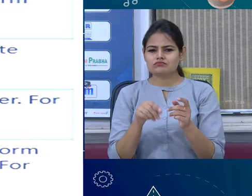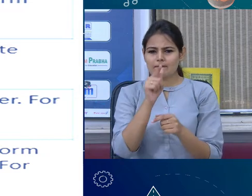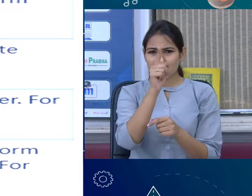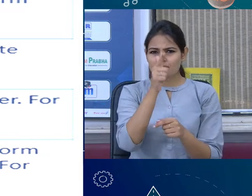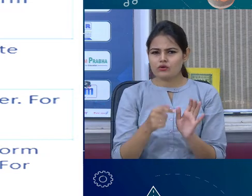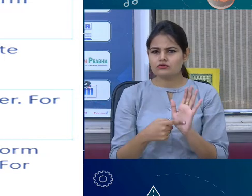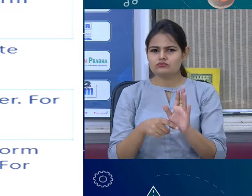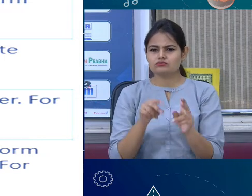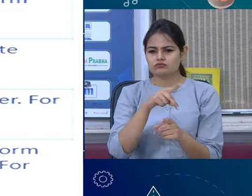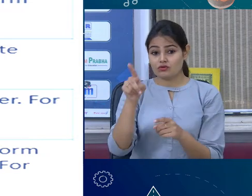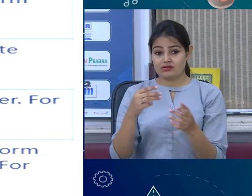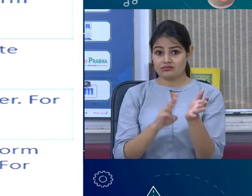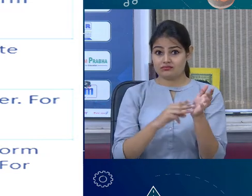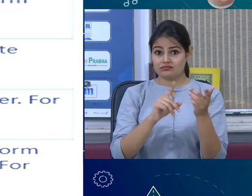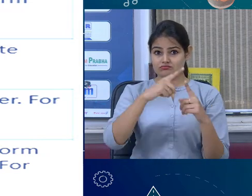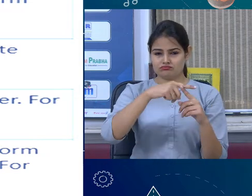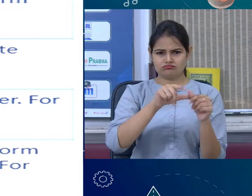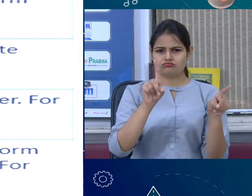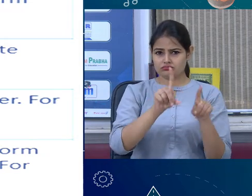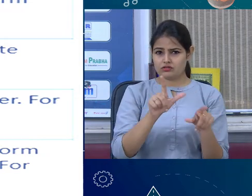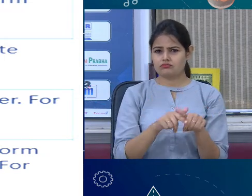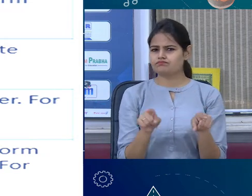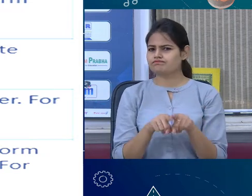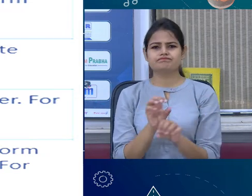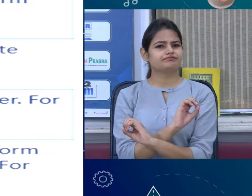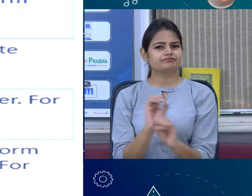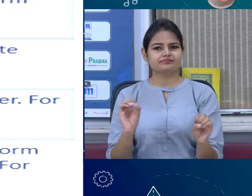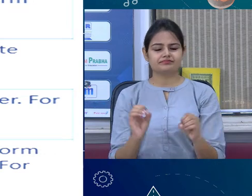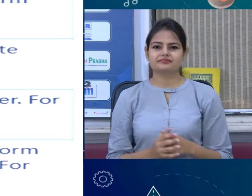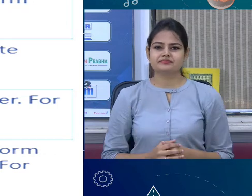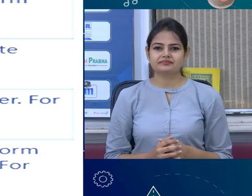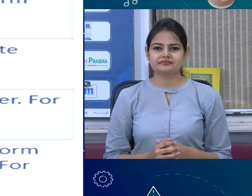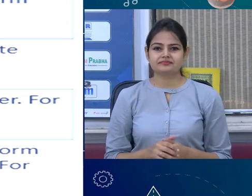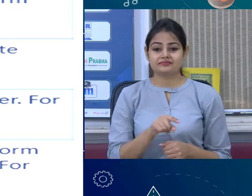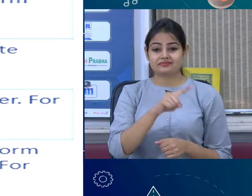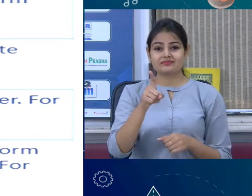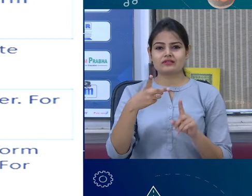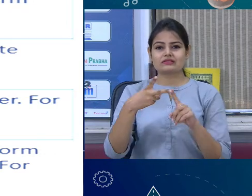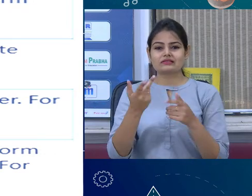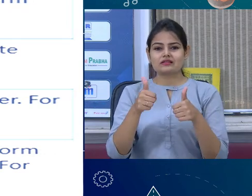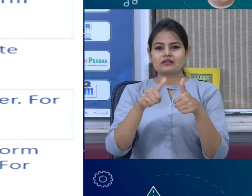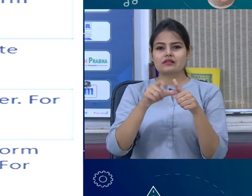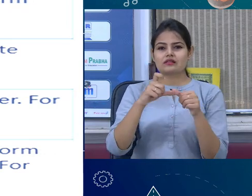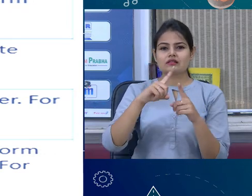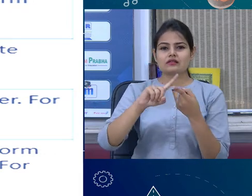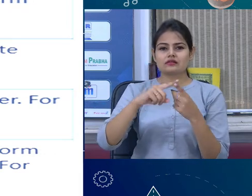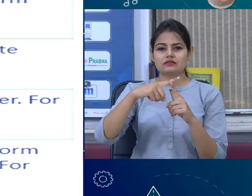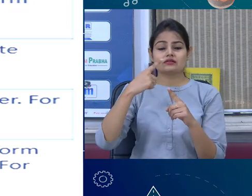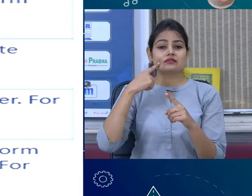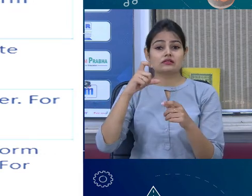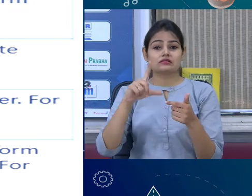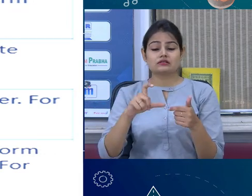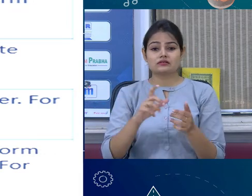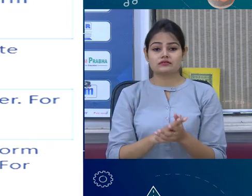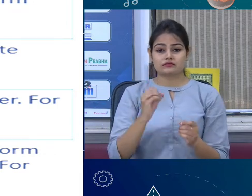metals. it reacts with oxygen to make acetic oxide, whereas non-metals do not